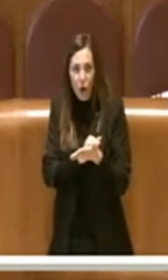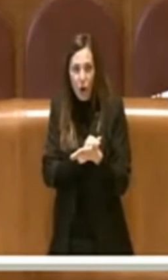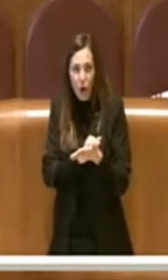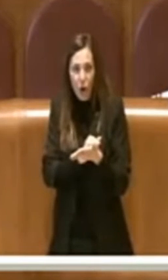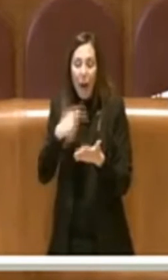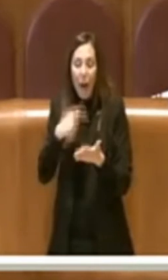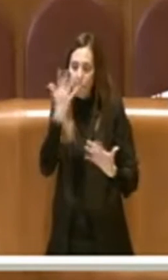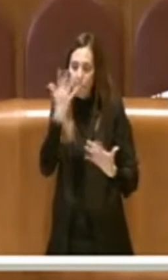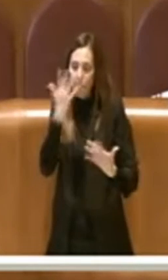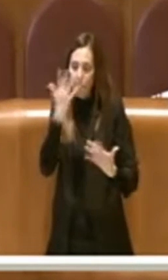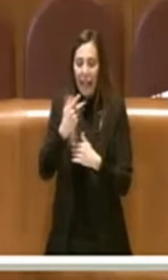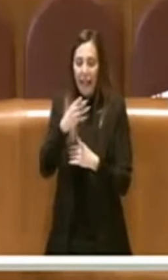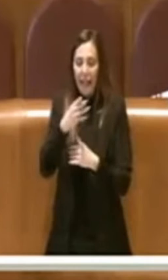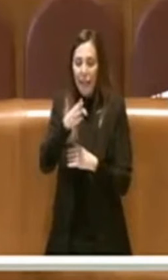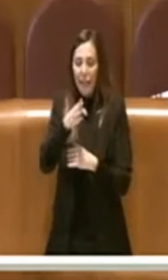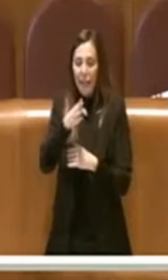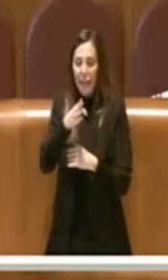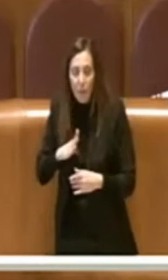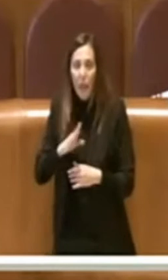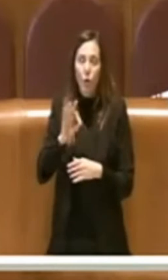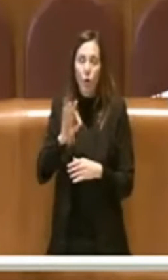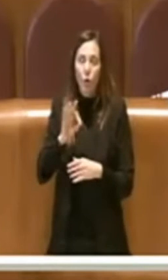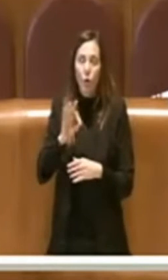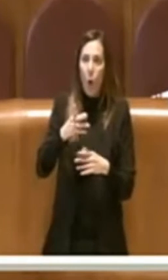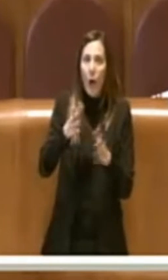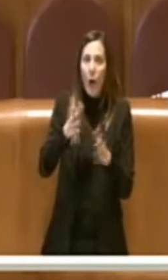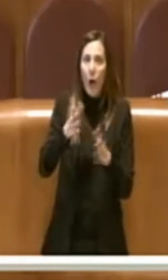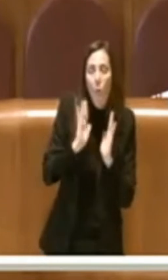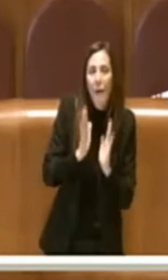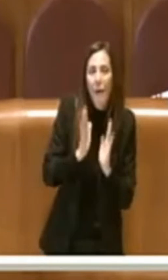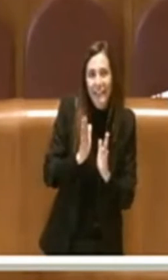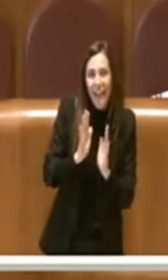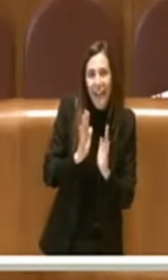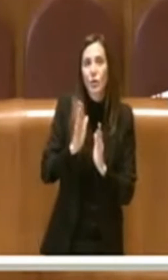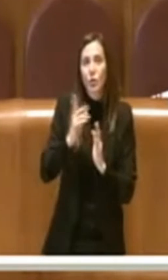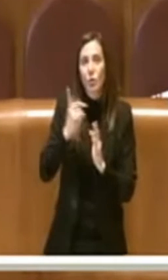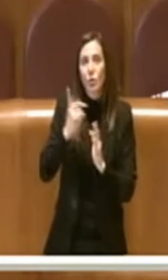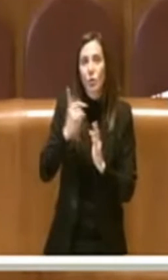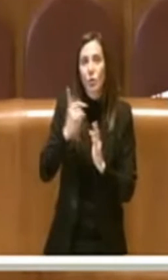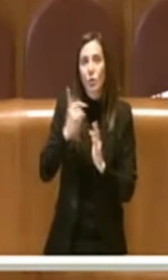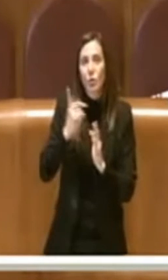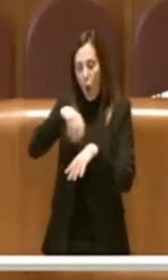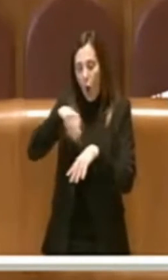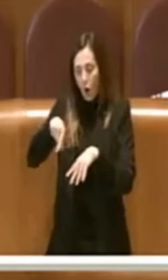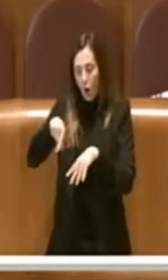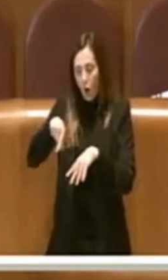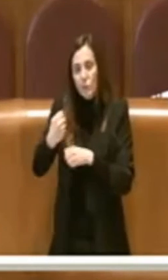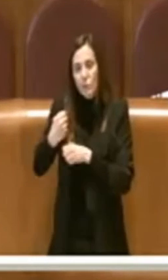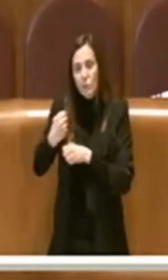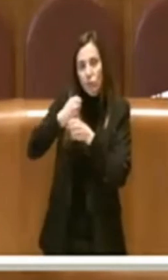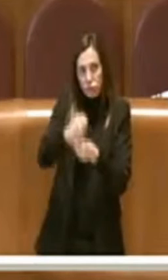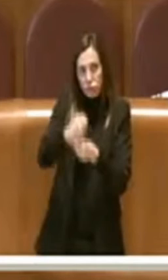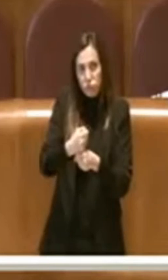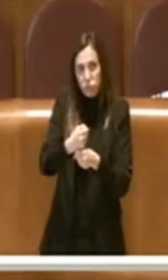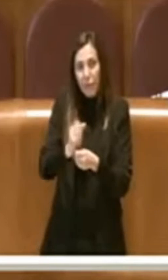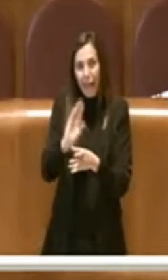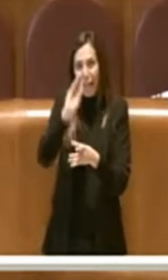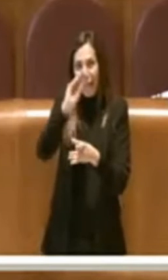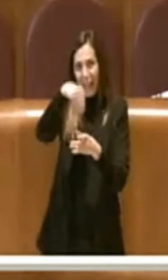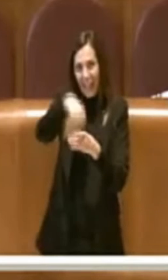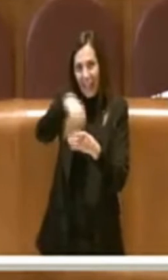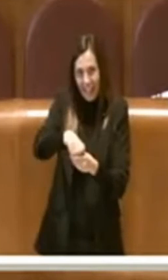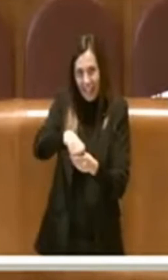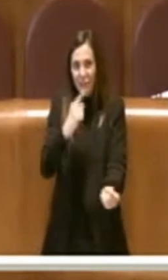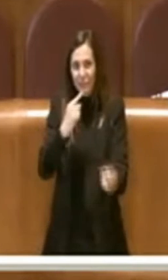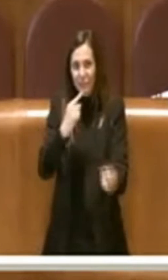parere, il suggerimento, la raccomandazione, insomma la proposta anche dell'organo rappresentativo entra all'interno del